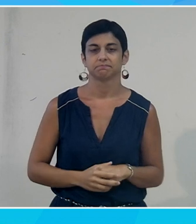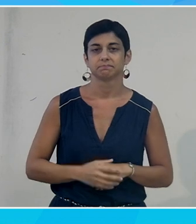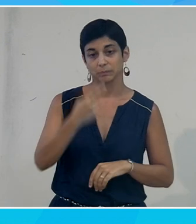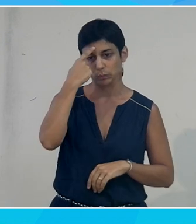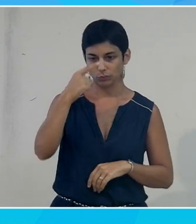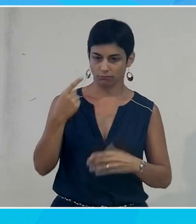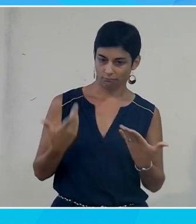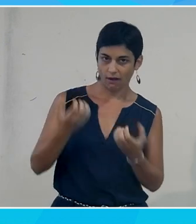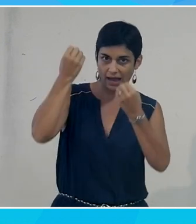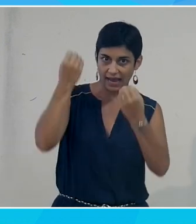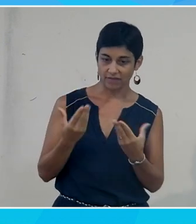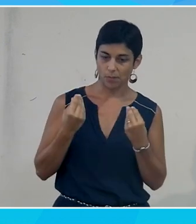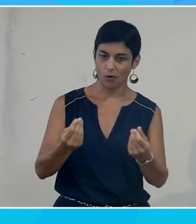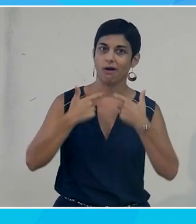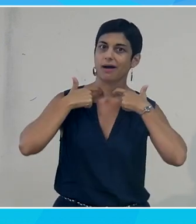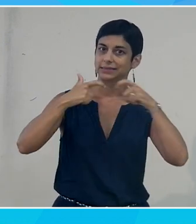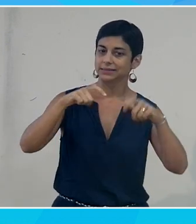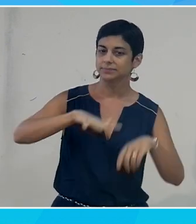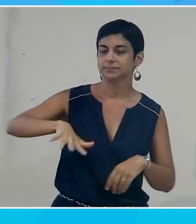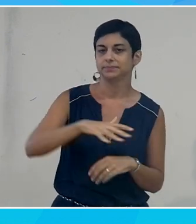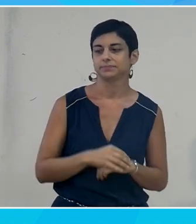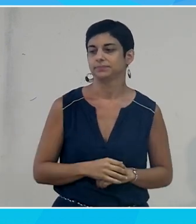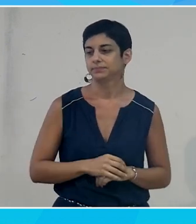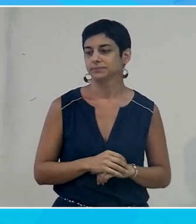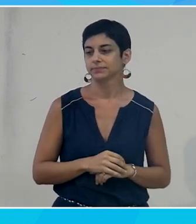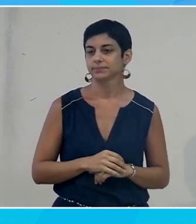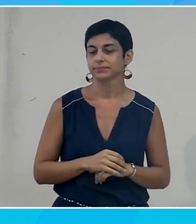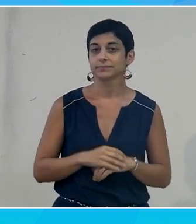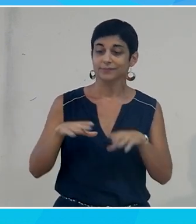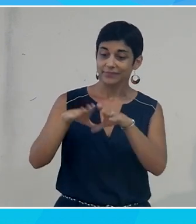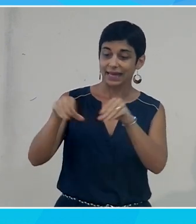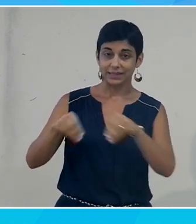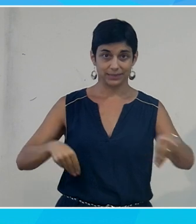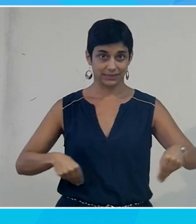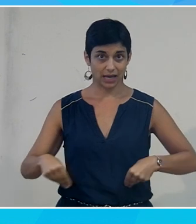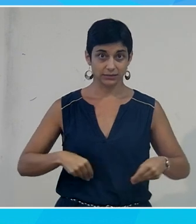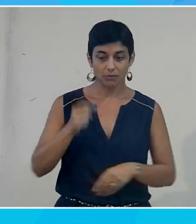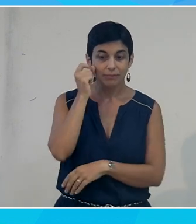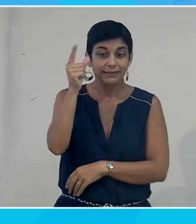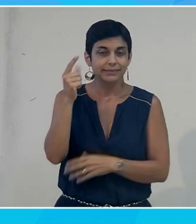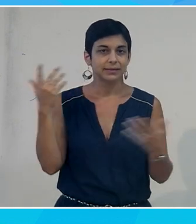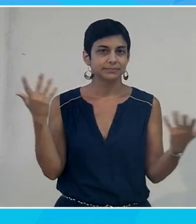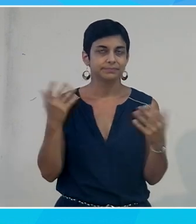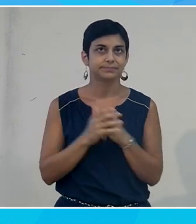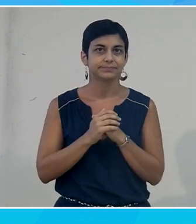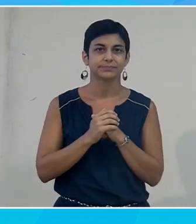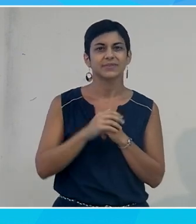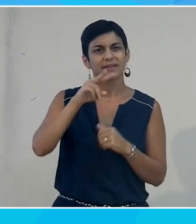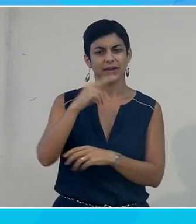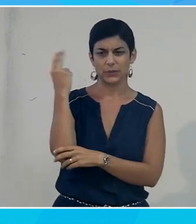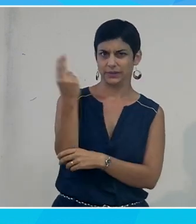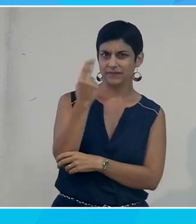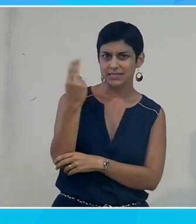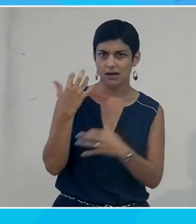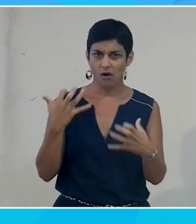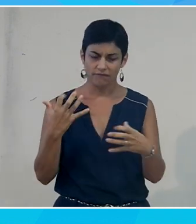un événement accessible. Sous l'impulsion de l'équipe de direction, notre université s'est clairement engagée sur le champ de